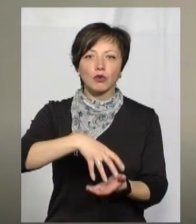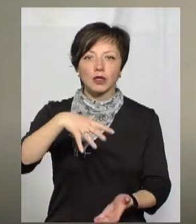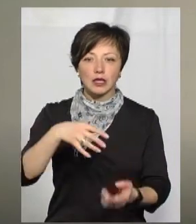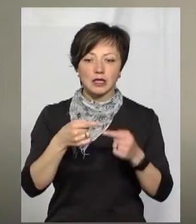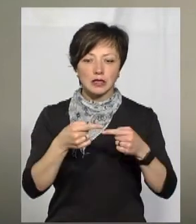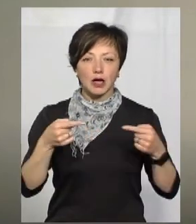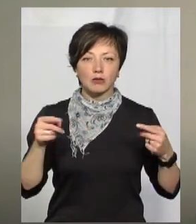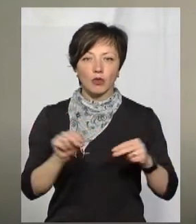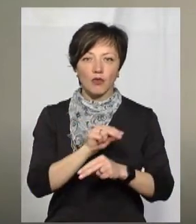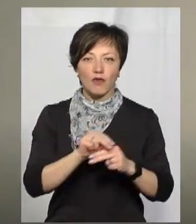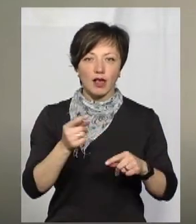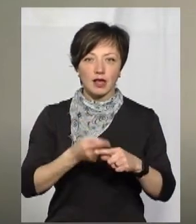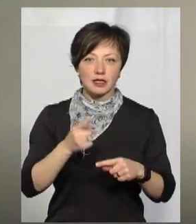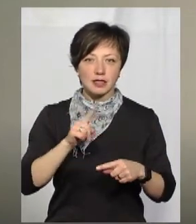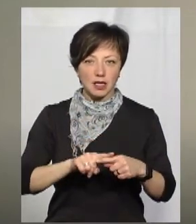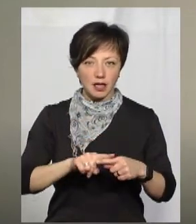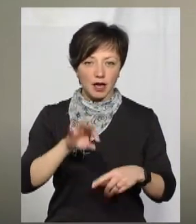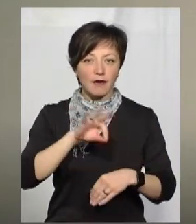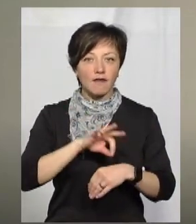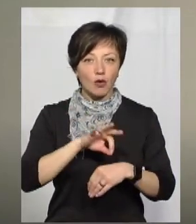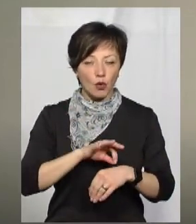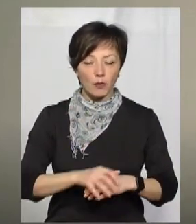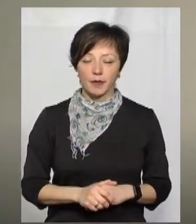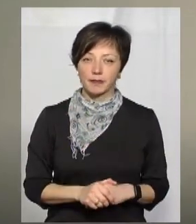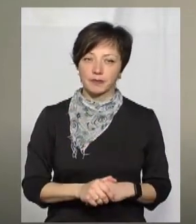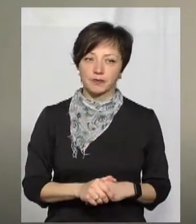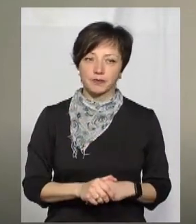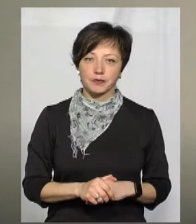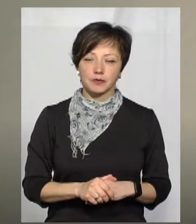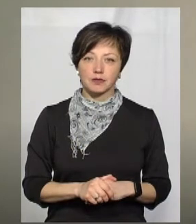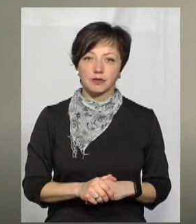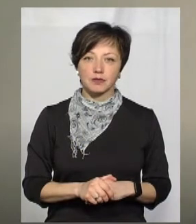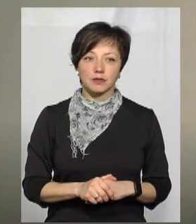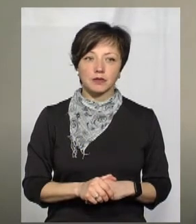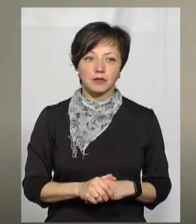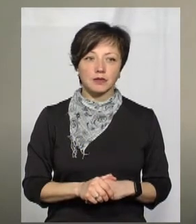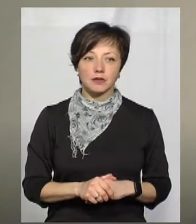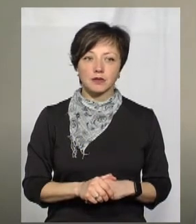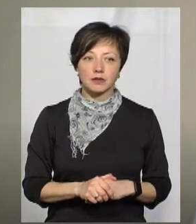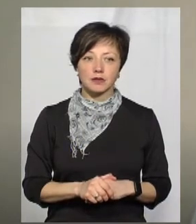засобів для лікування цієї хвороби. В